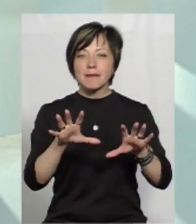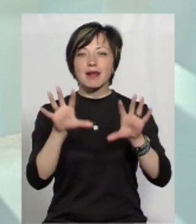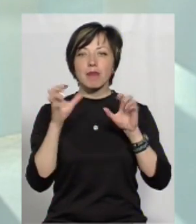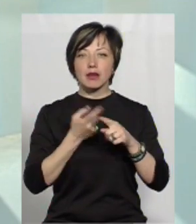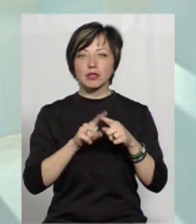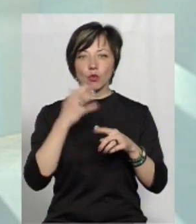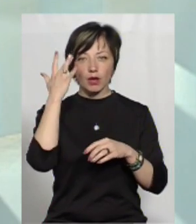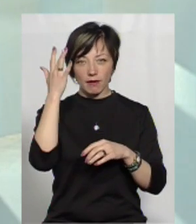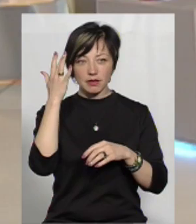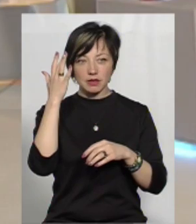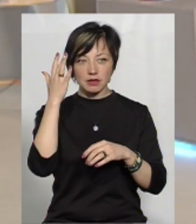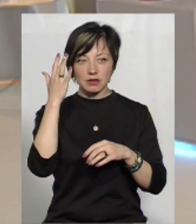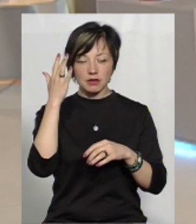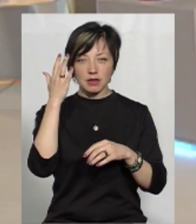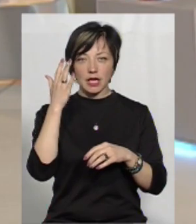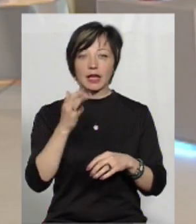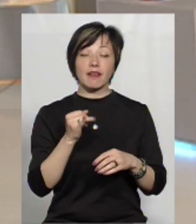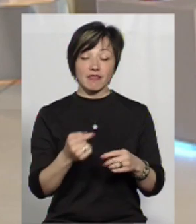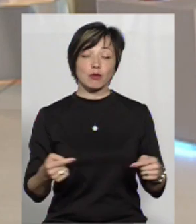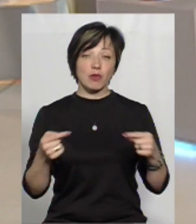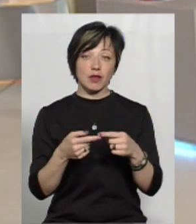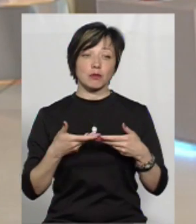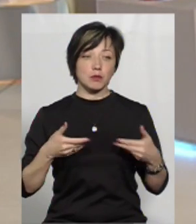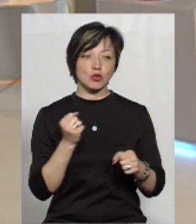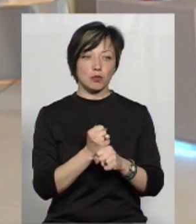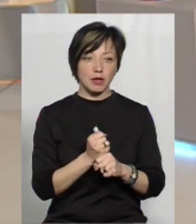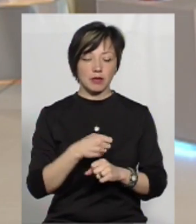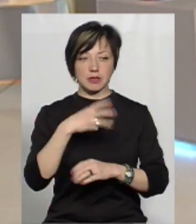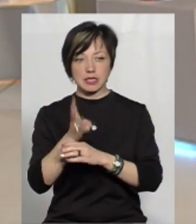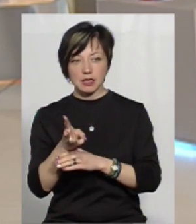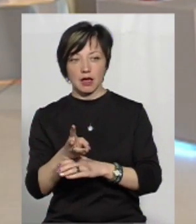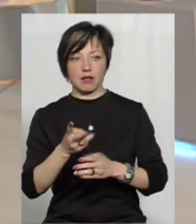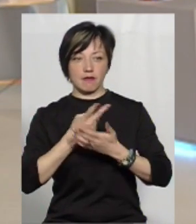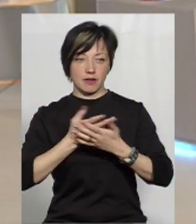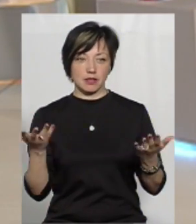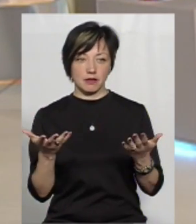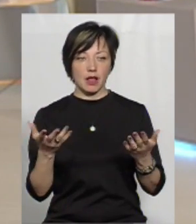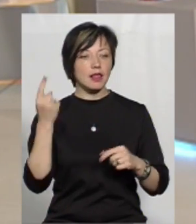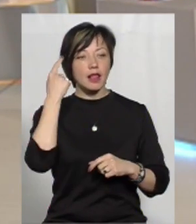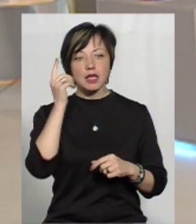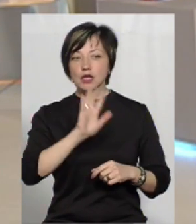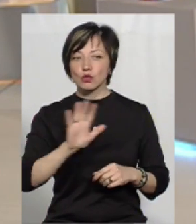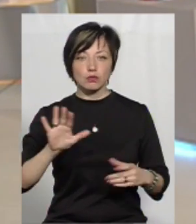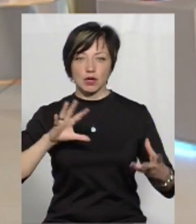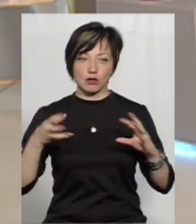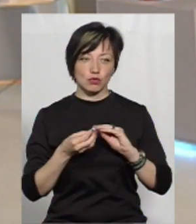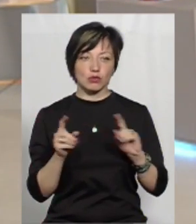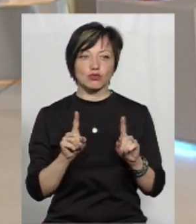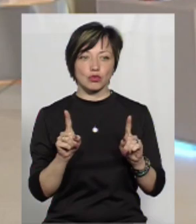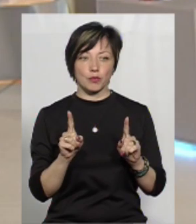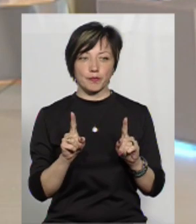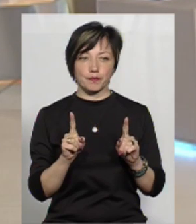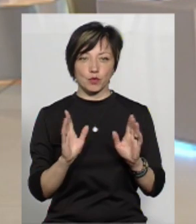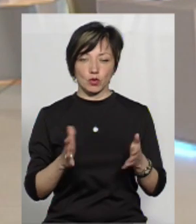ось сегменти. І відповідно, ми зробили, ми засняли, ми виставили, не задумуючись над результатом.